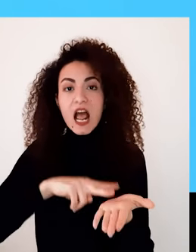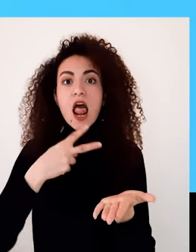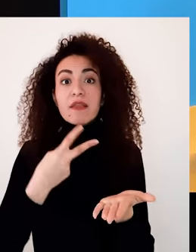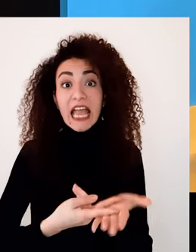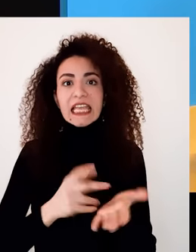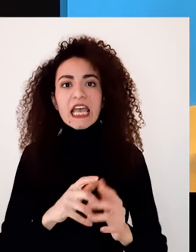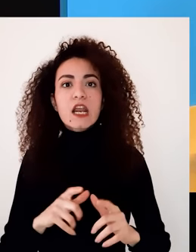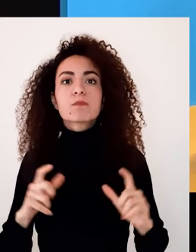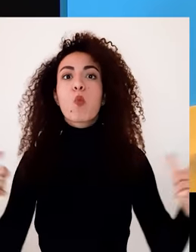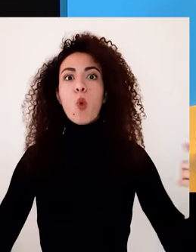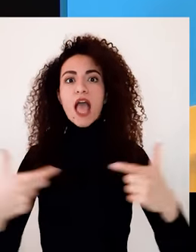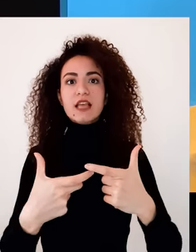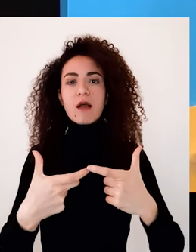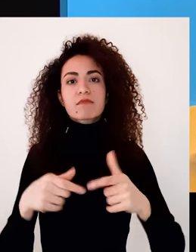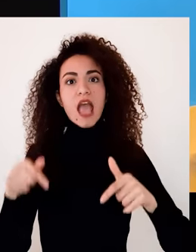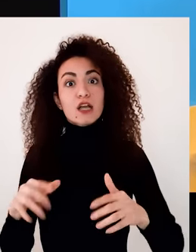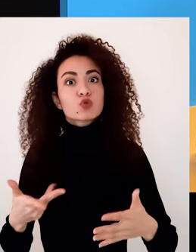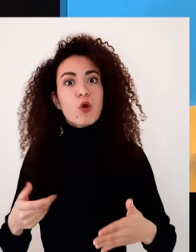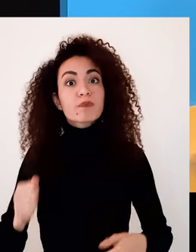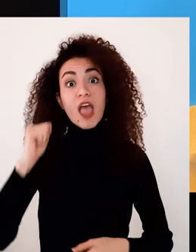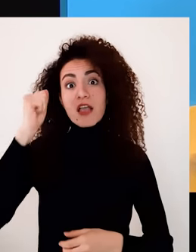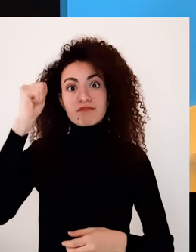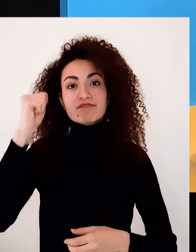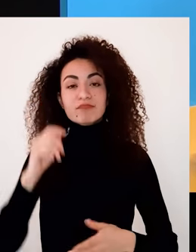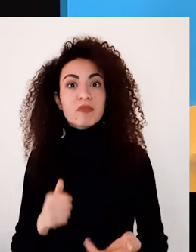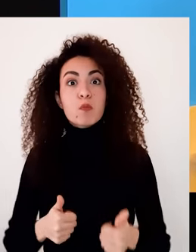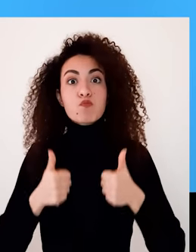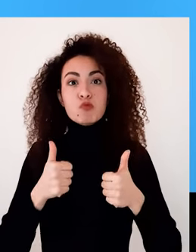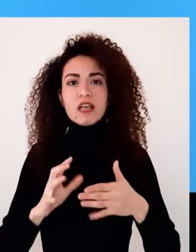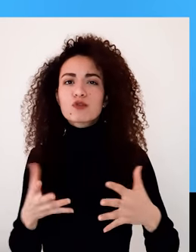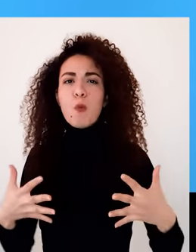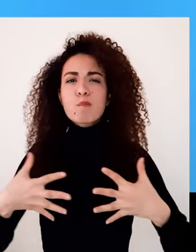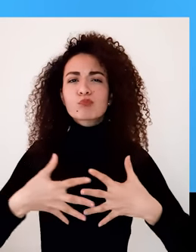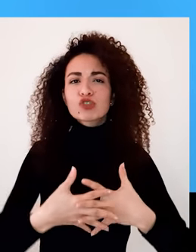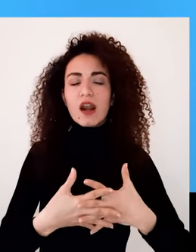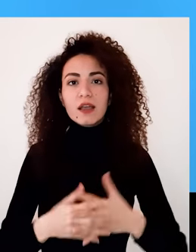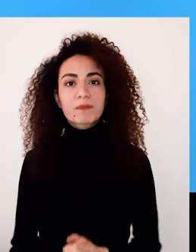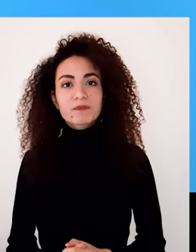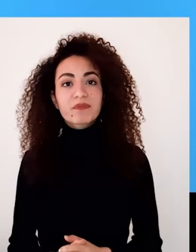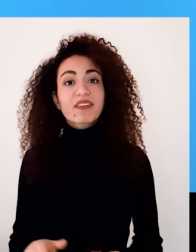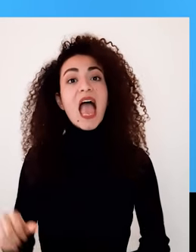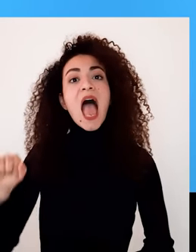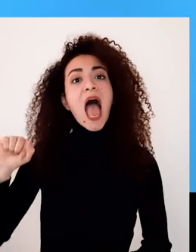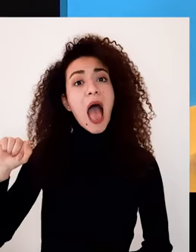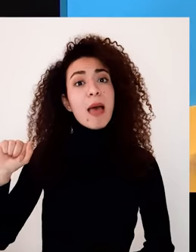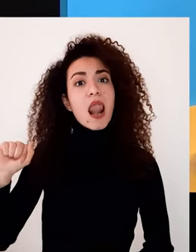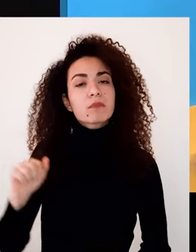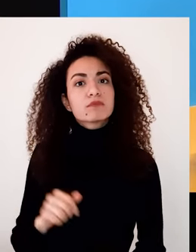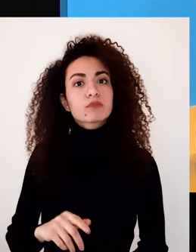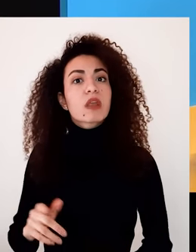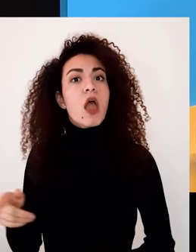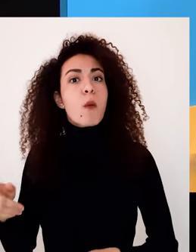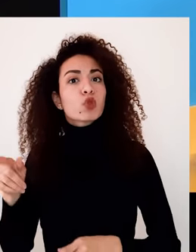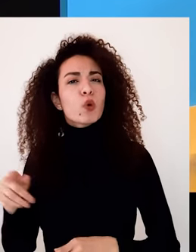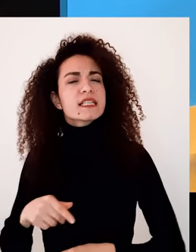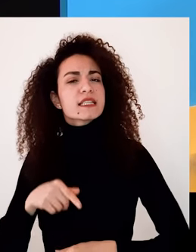أوسع بهالطريقة بكون حققته انتصار مشترك لأضايا مشتركة هالمقاربة بتذكرنا بأمل ونضالة من أجل حقوق